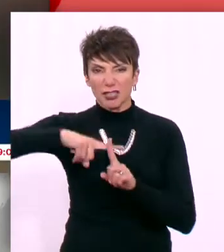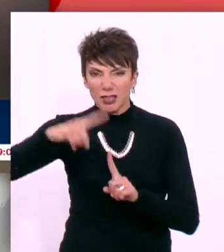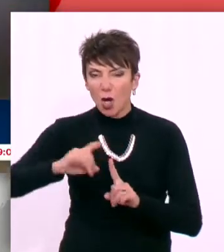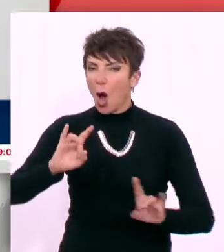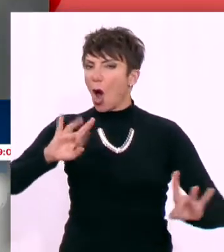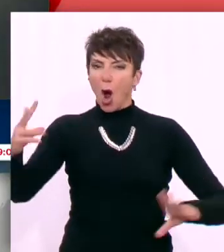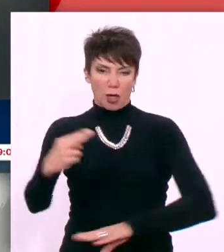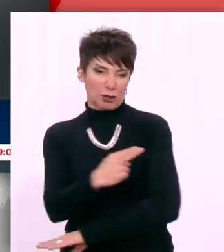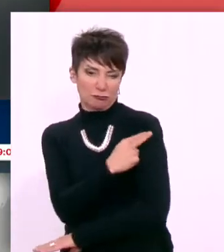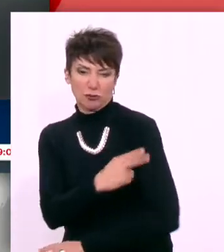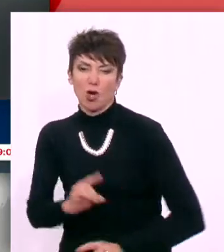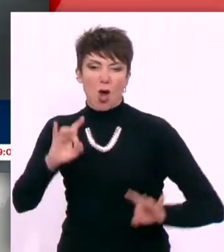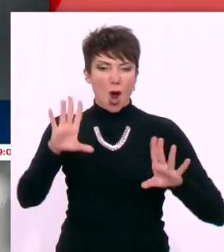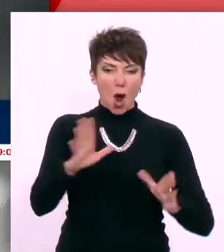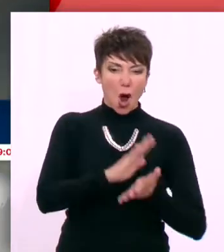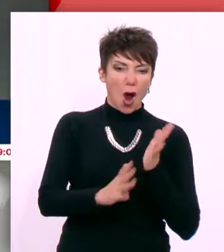σκαλάνιμα.